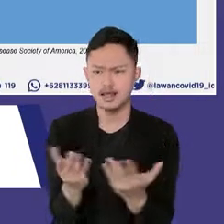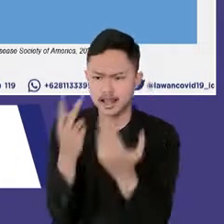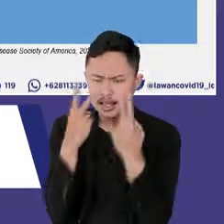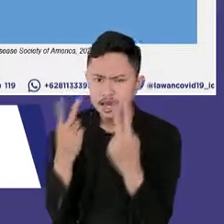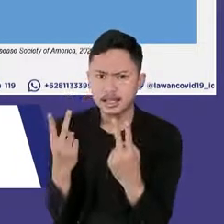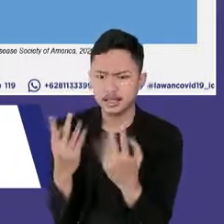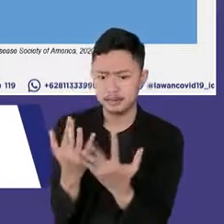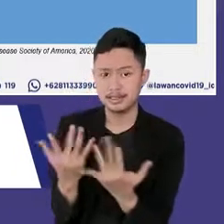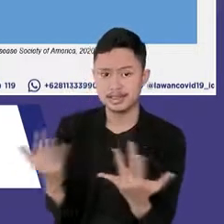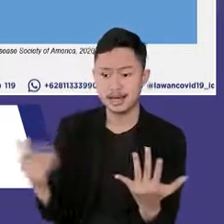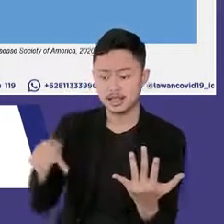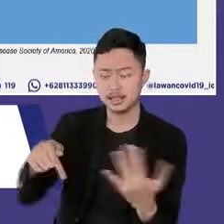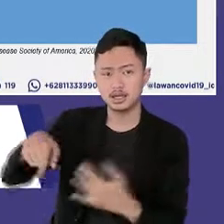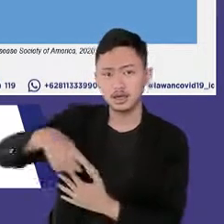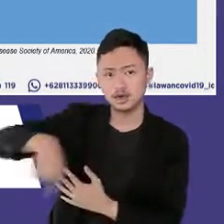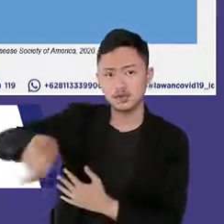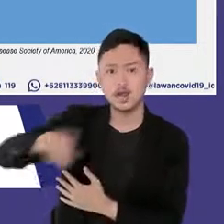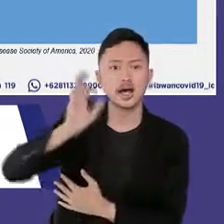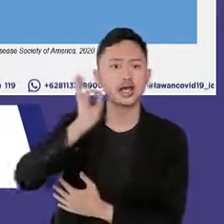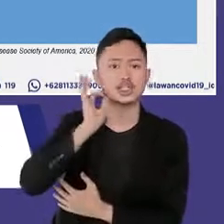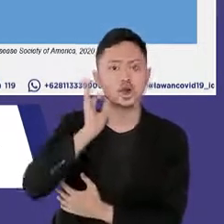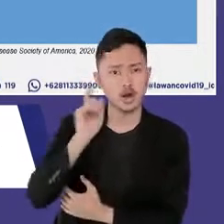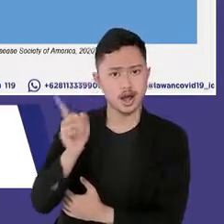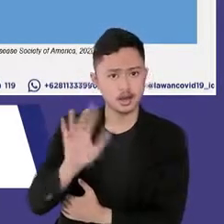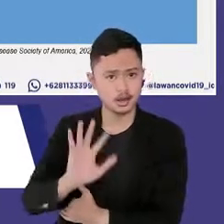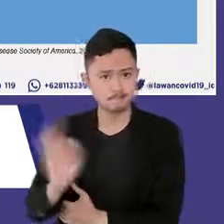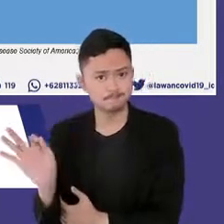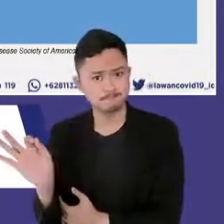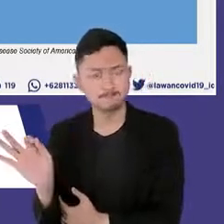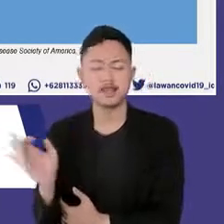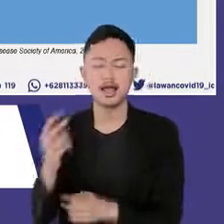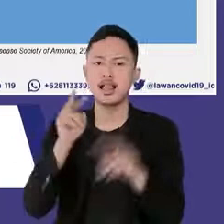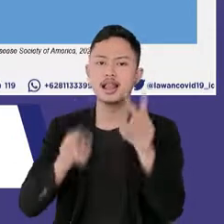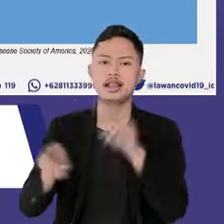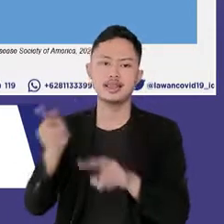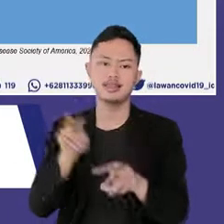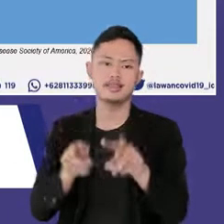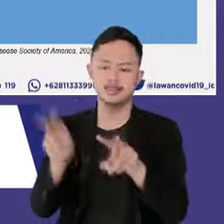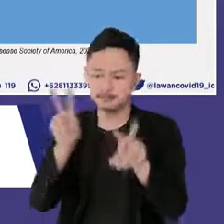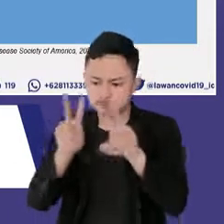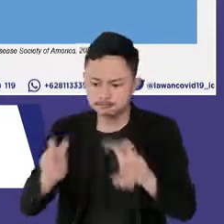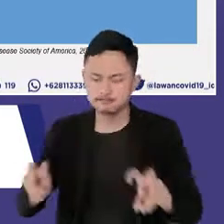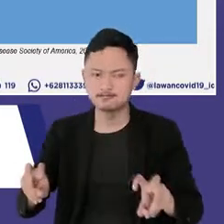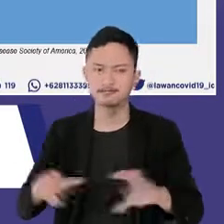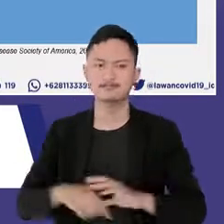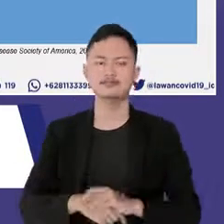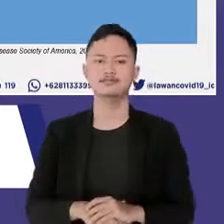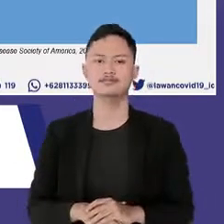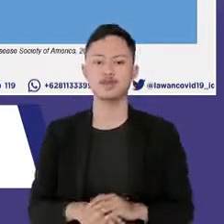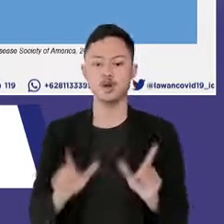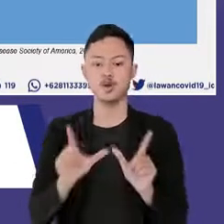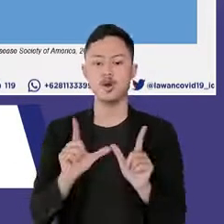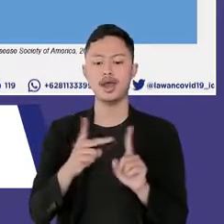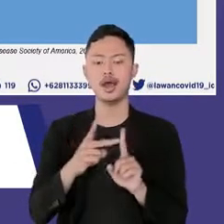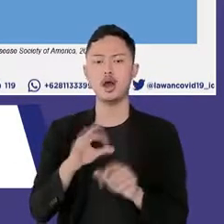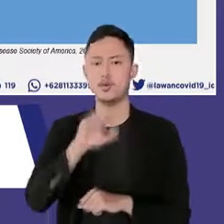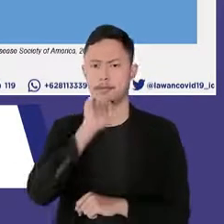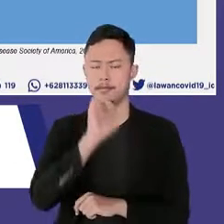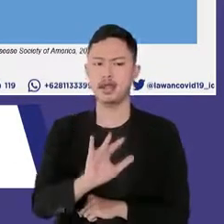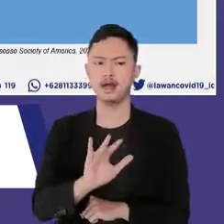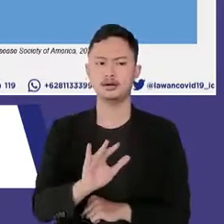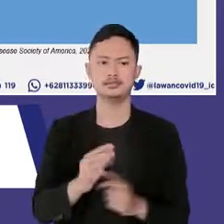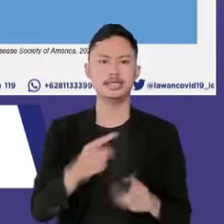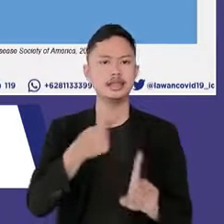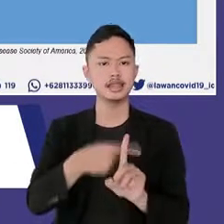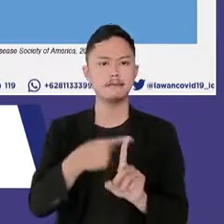iko dalam berkegiatan dan sebagai tambahan menurut WHO masyarakat juga perlu mengetahui ris